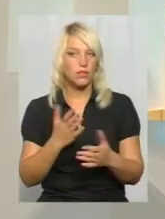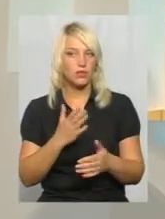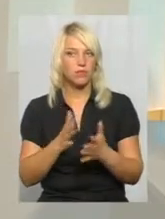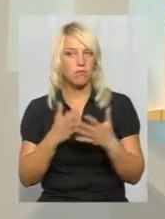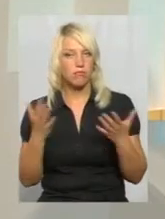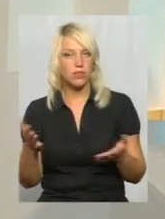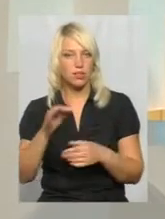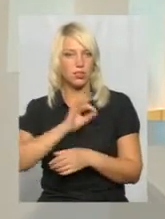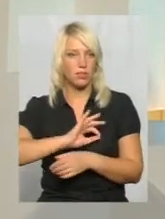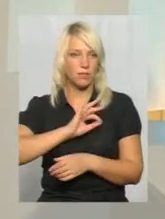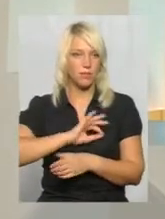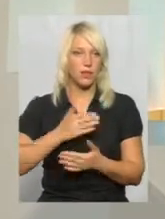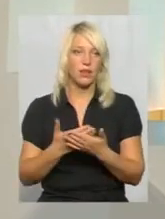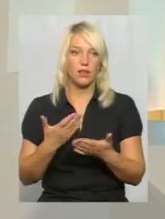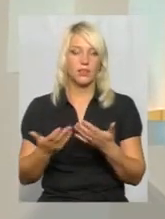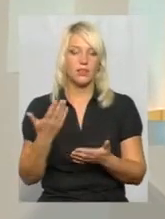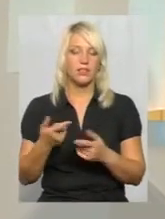Дійсно, вже